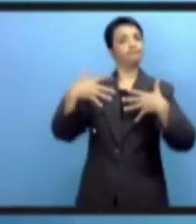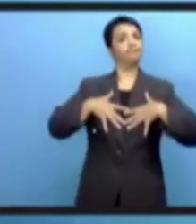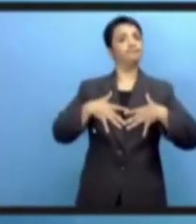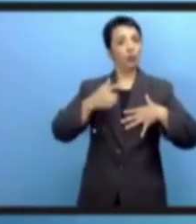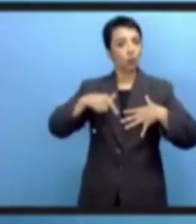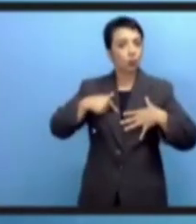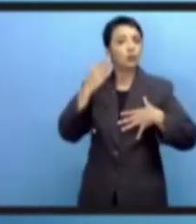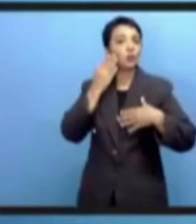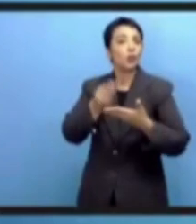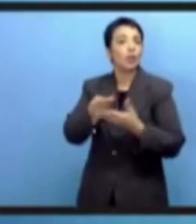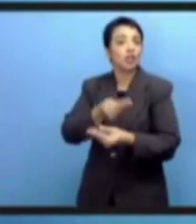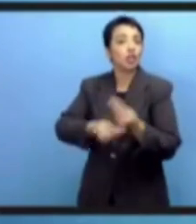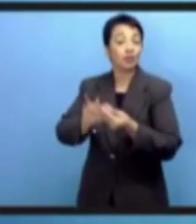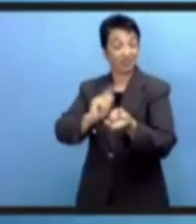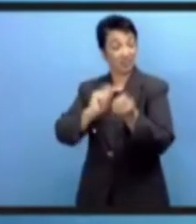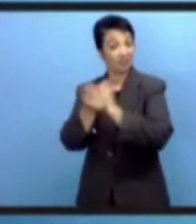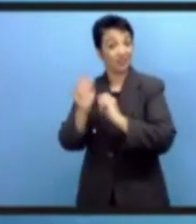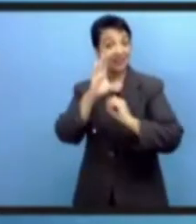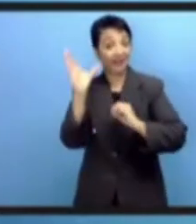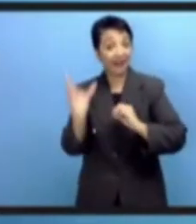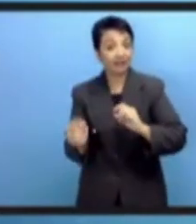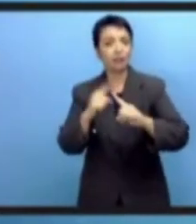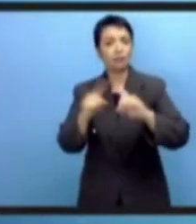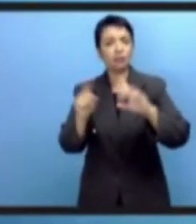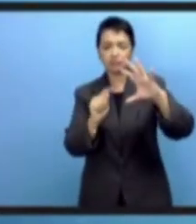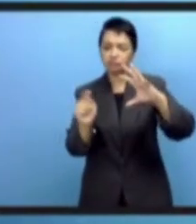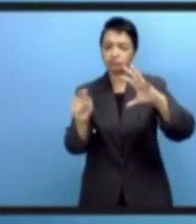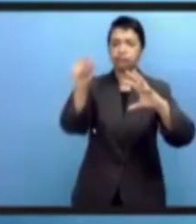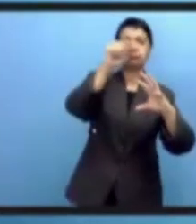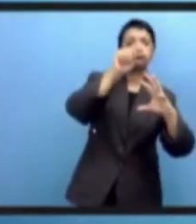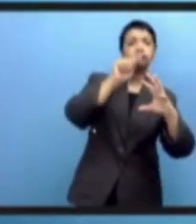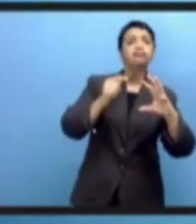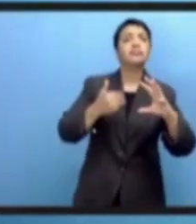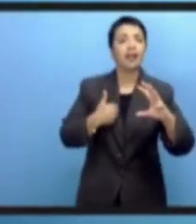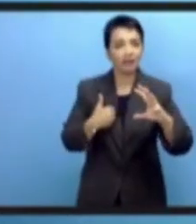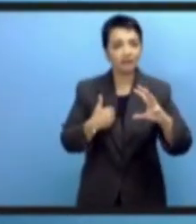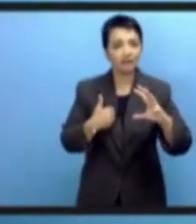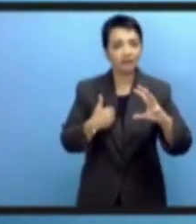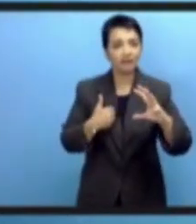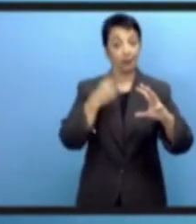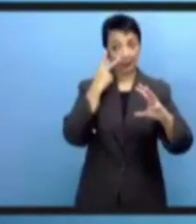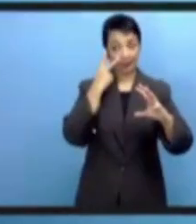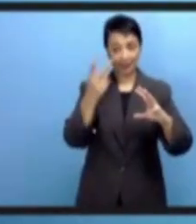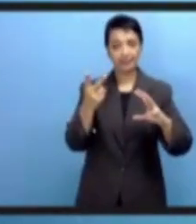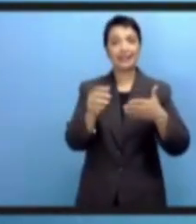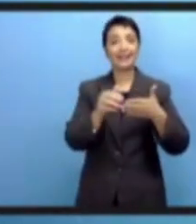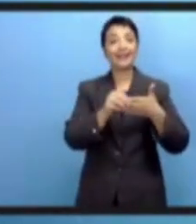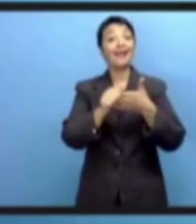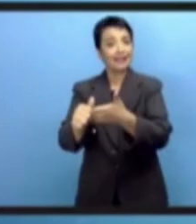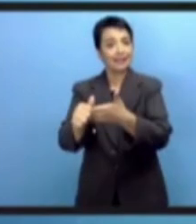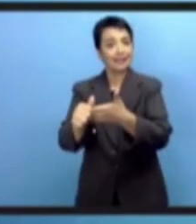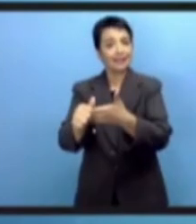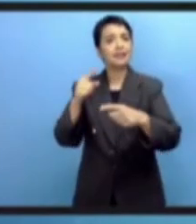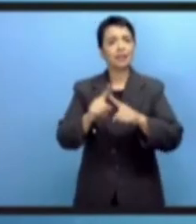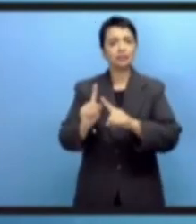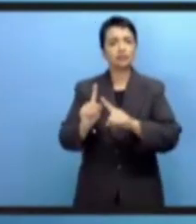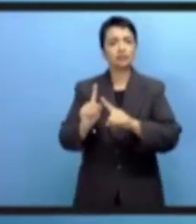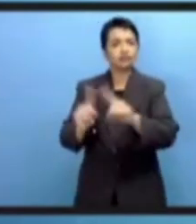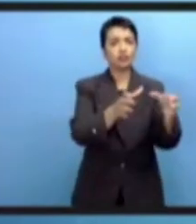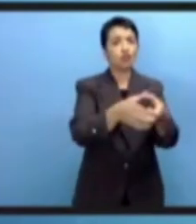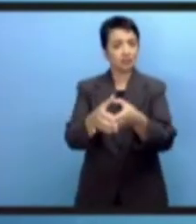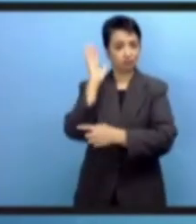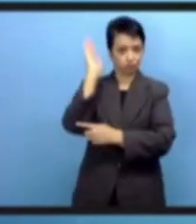практике новейшие инновации, самые последние инновации и принимать участие во всех этих